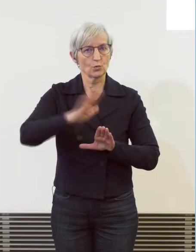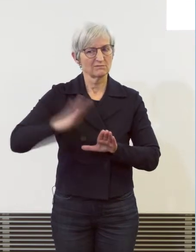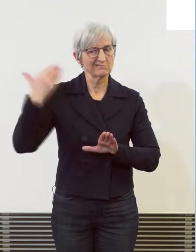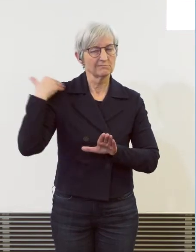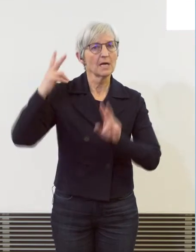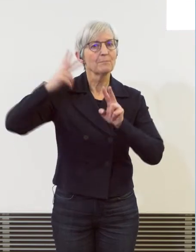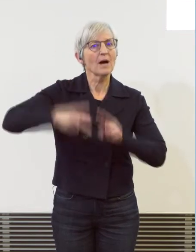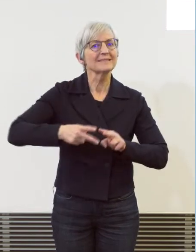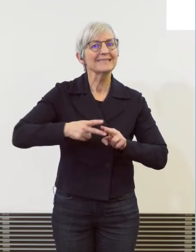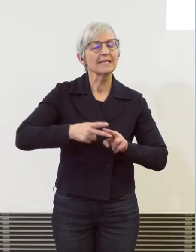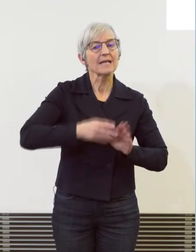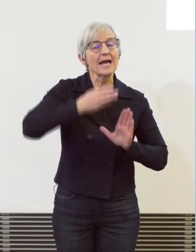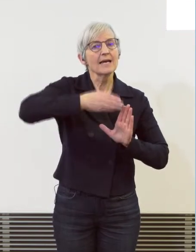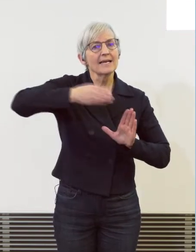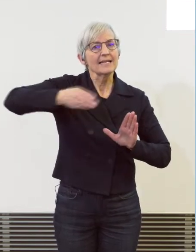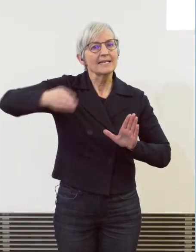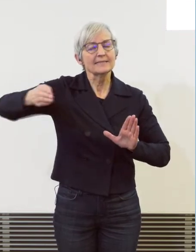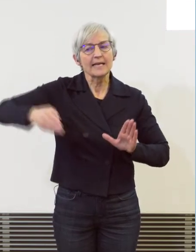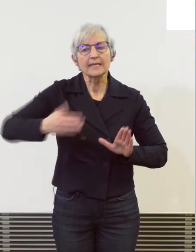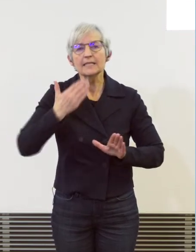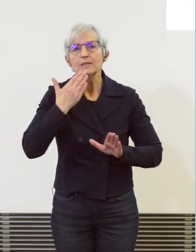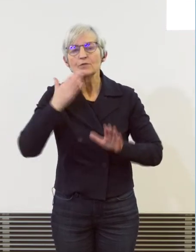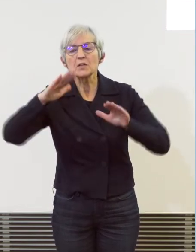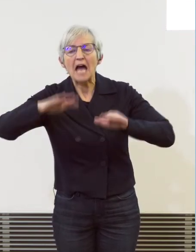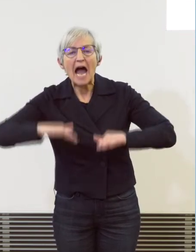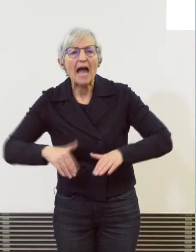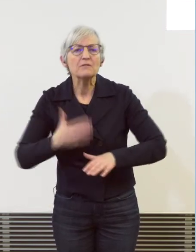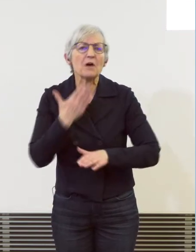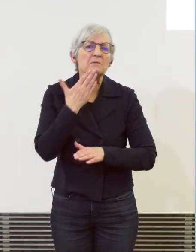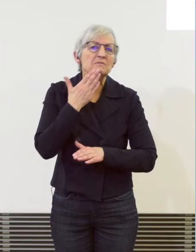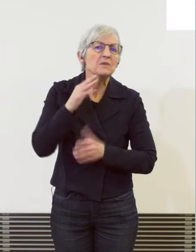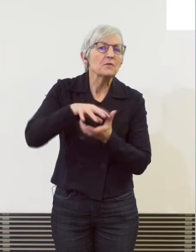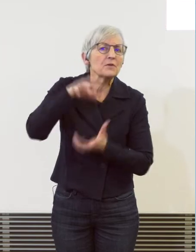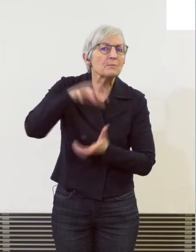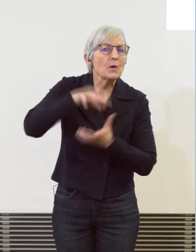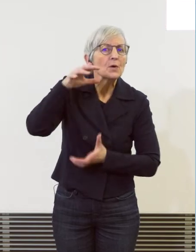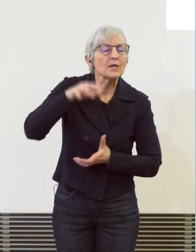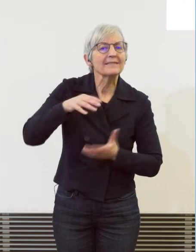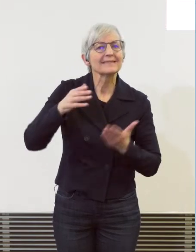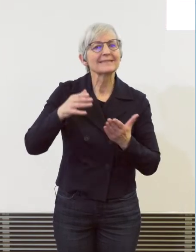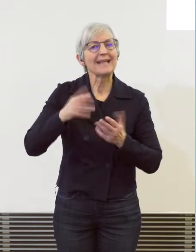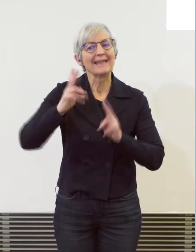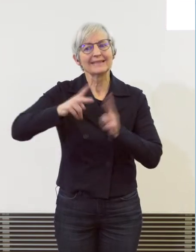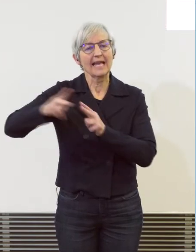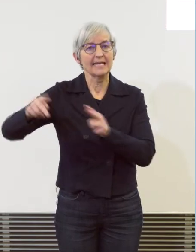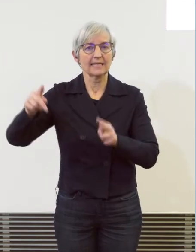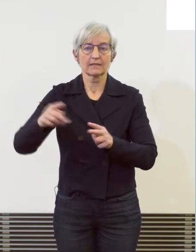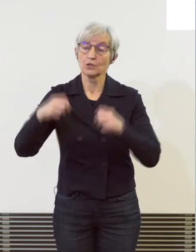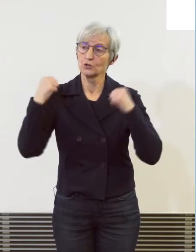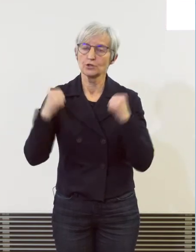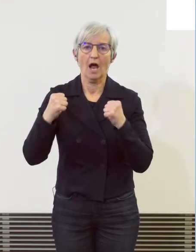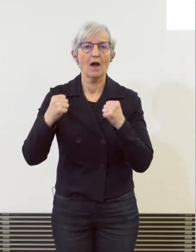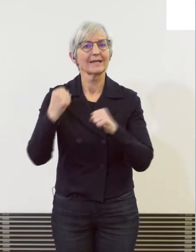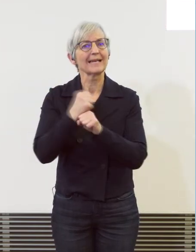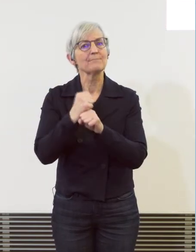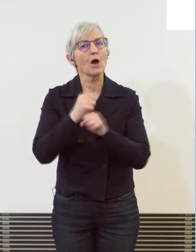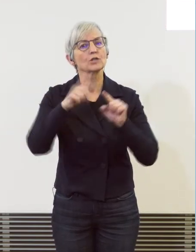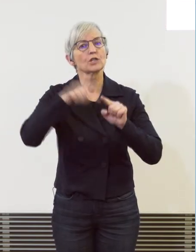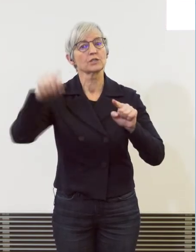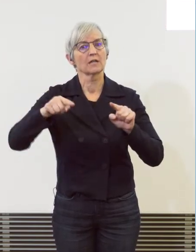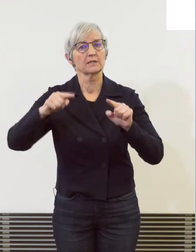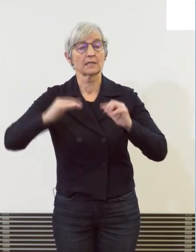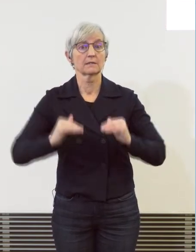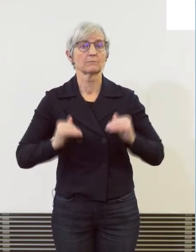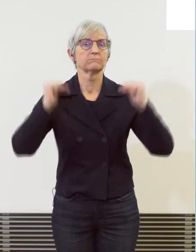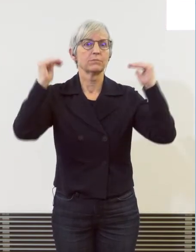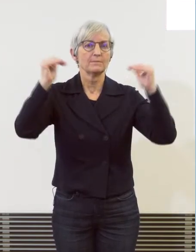einer niederschwelligen Vermögensdelikte treibend auf die Statistik ausgewirkt. Speziell fällt